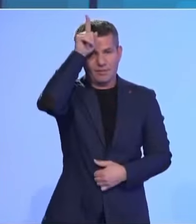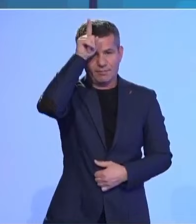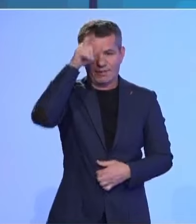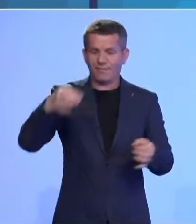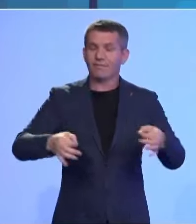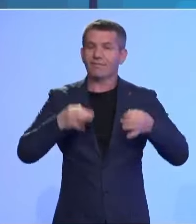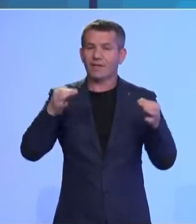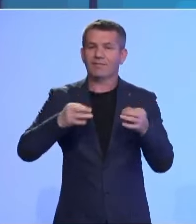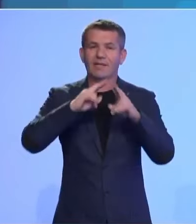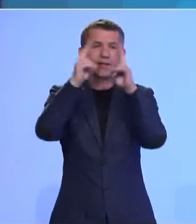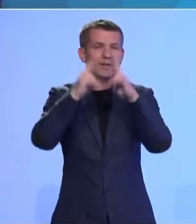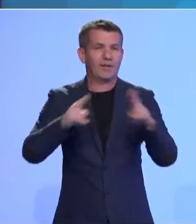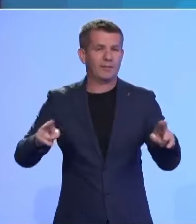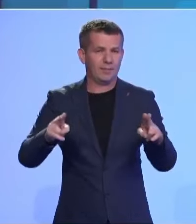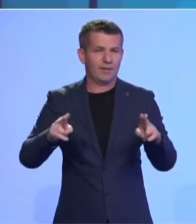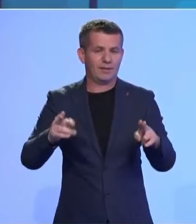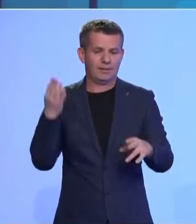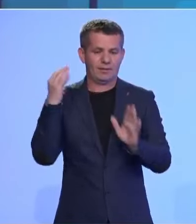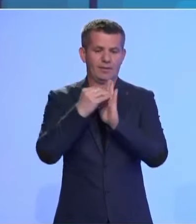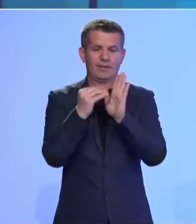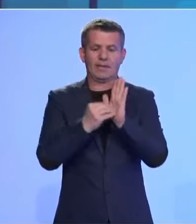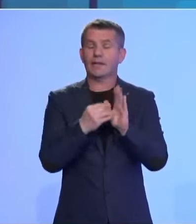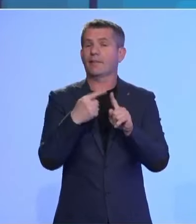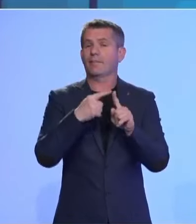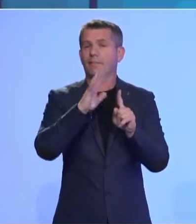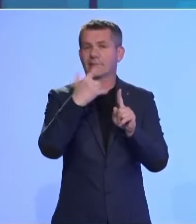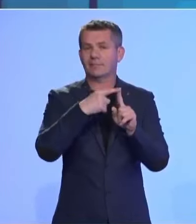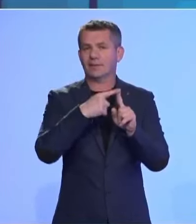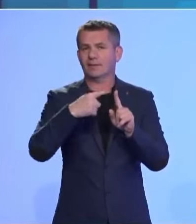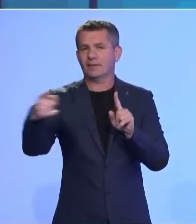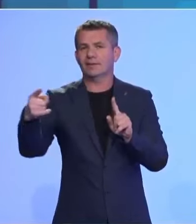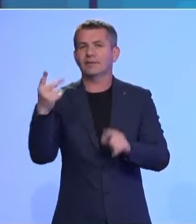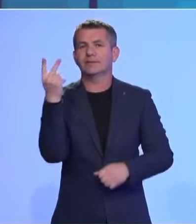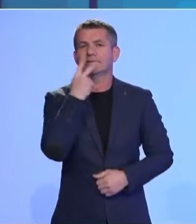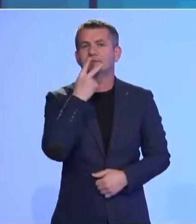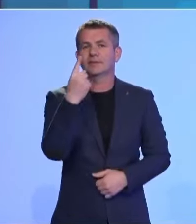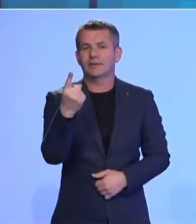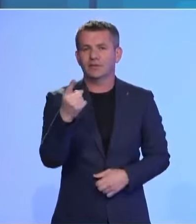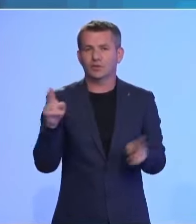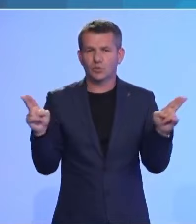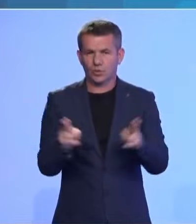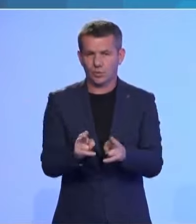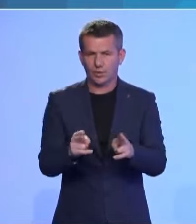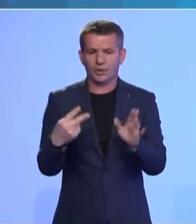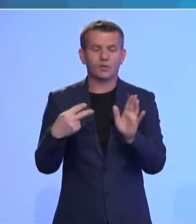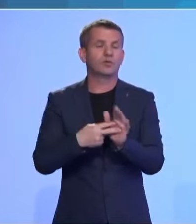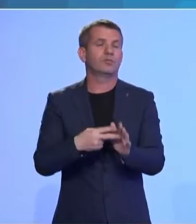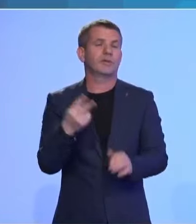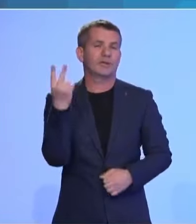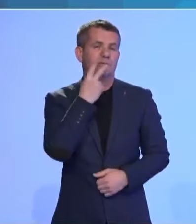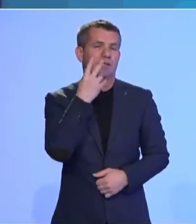tërkomptar të filmit nga datat 5.10.2021 kërë 2024.